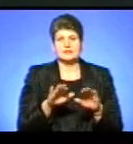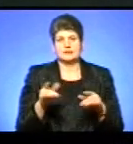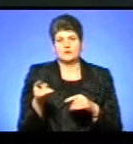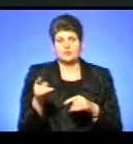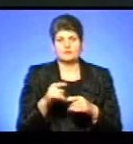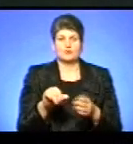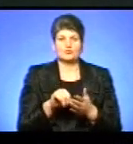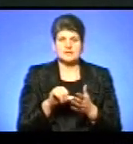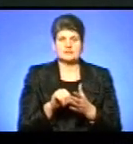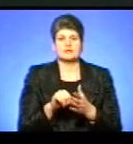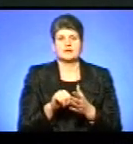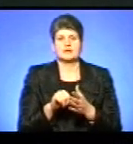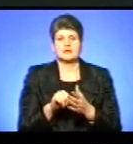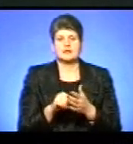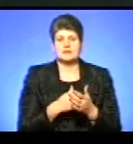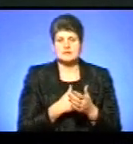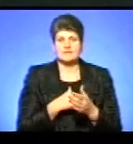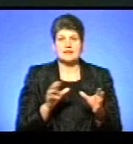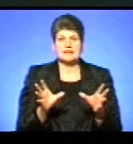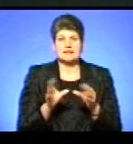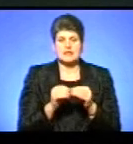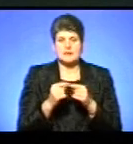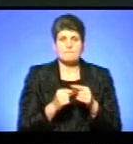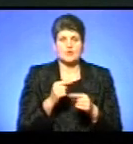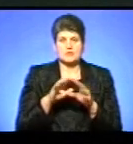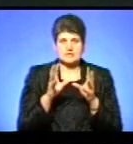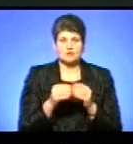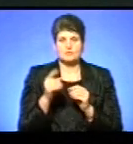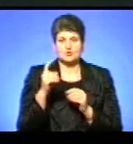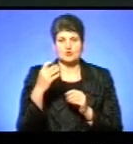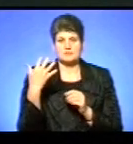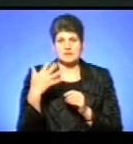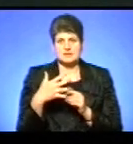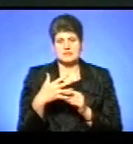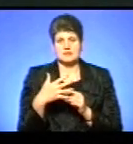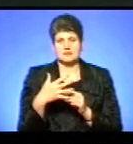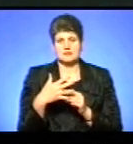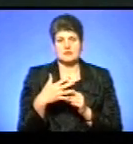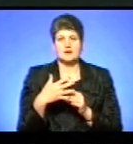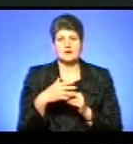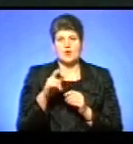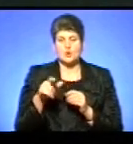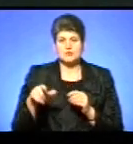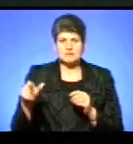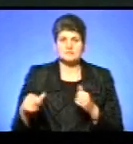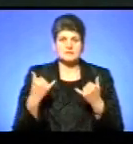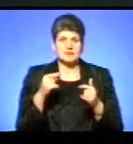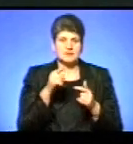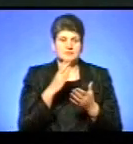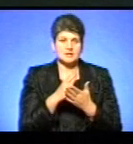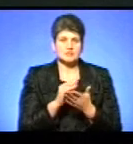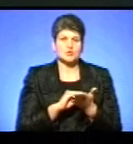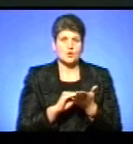ініціативи «Єднання поколінь». Загалом 150 осіб, повідомила організаторка проєкту Інна Іванюк. Зараз там перебуває наша